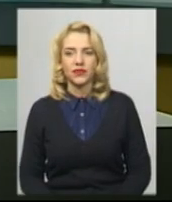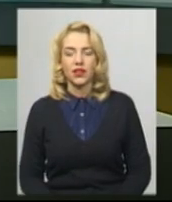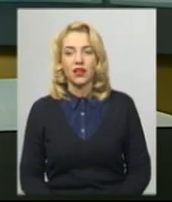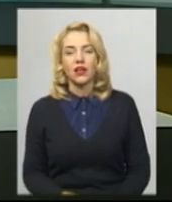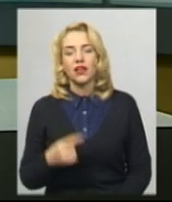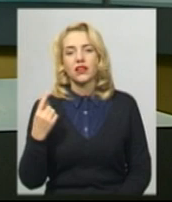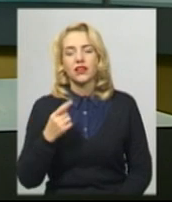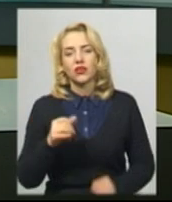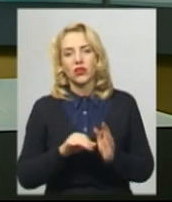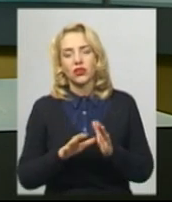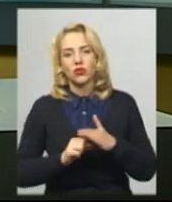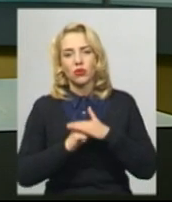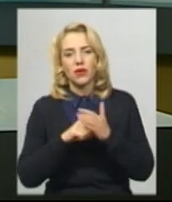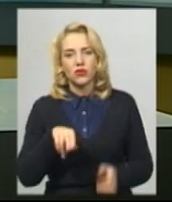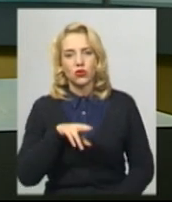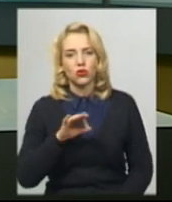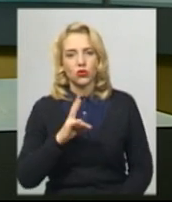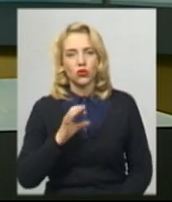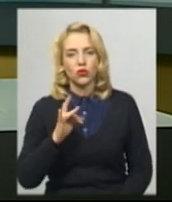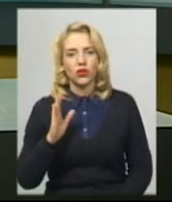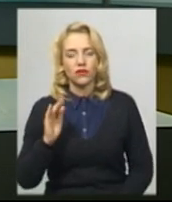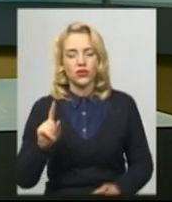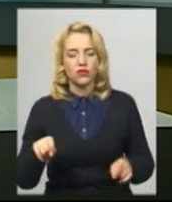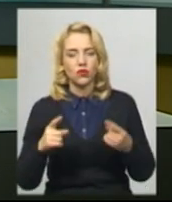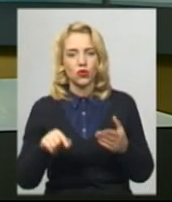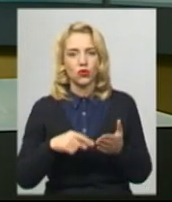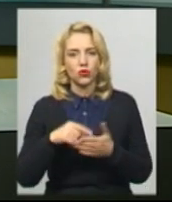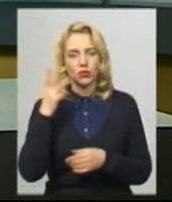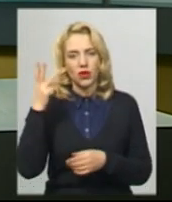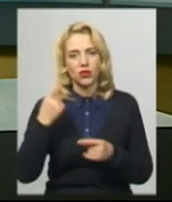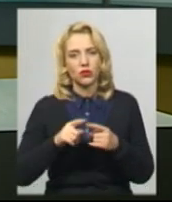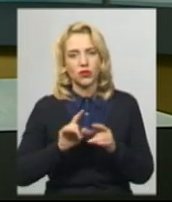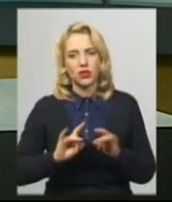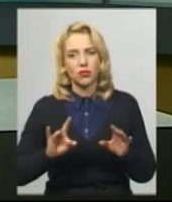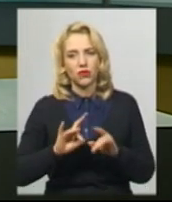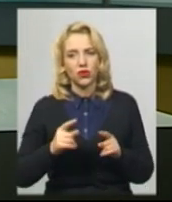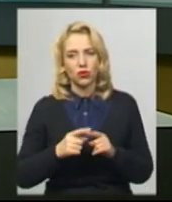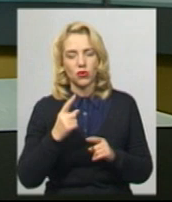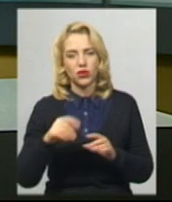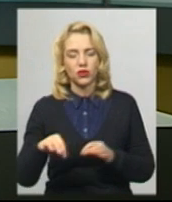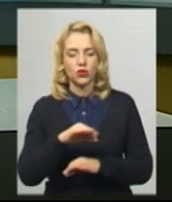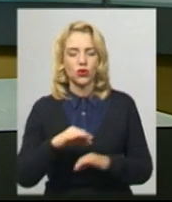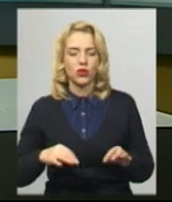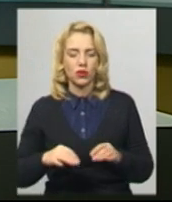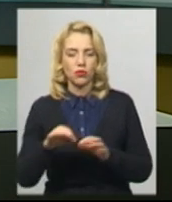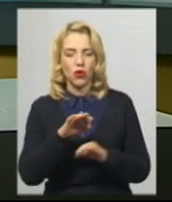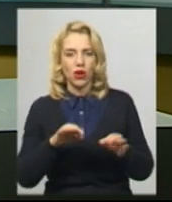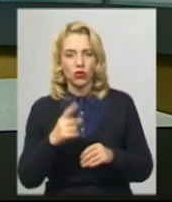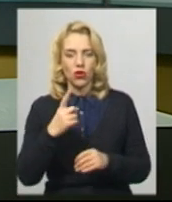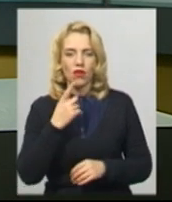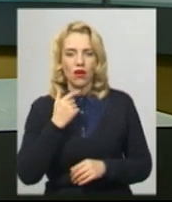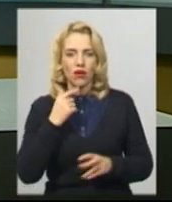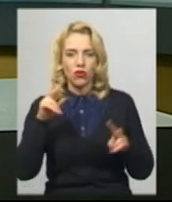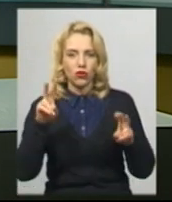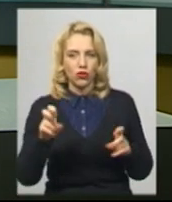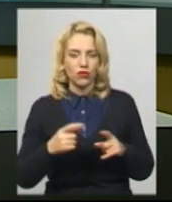Єдину електронну базу донорів створюють у Хмельницькому. Про це повідомив один з координаторів проєкту «Одна кров» у Хмельницькій області Єгор